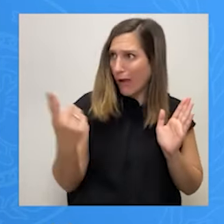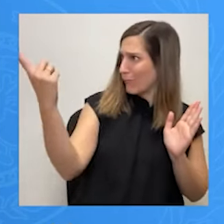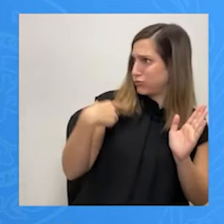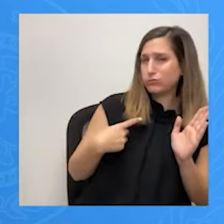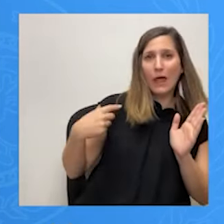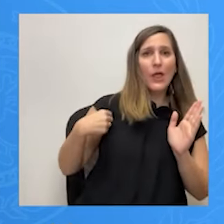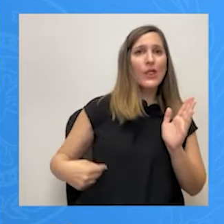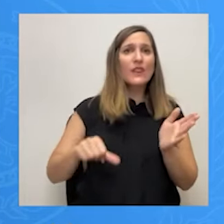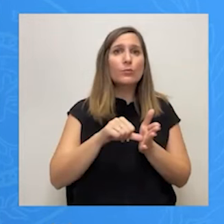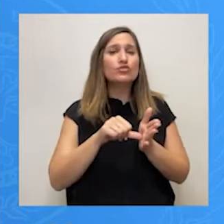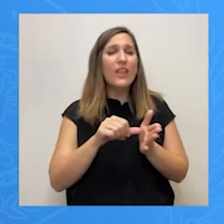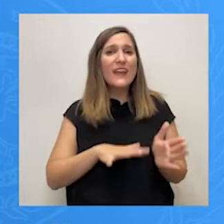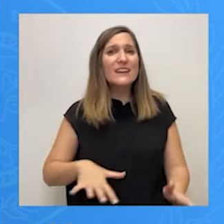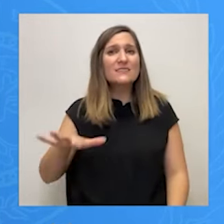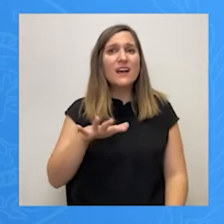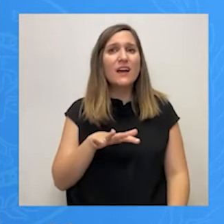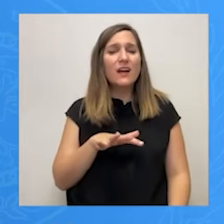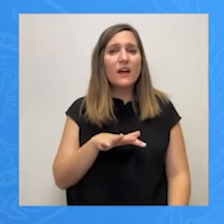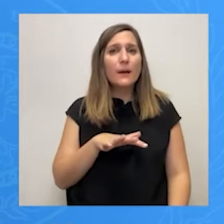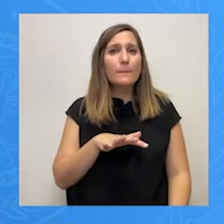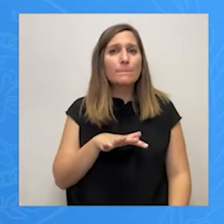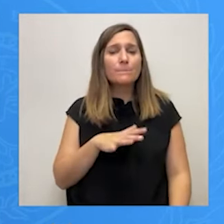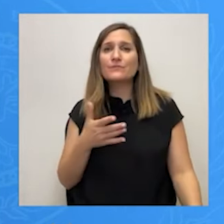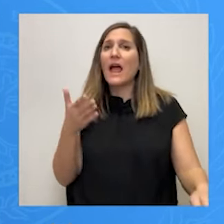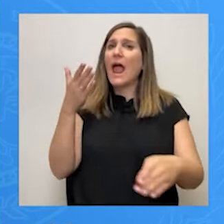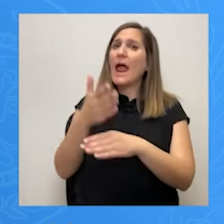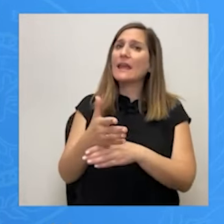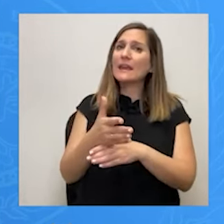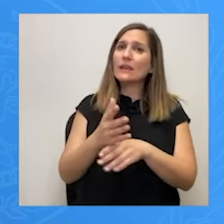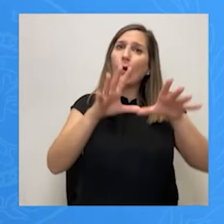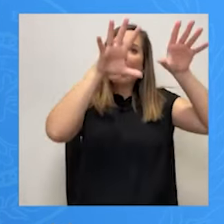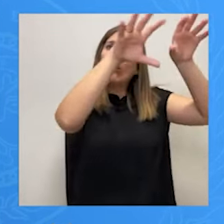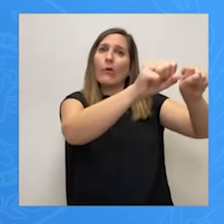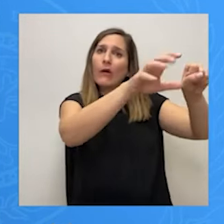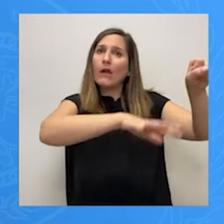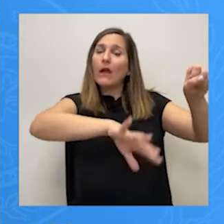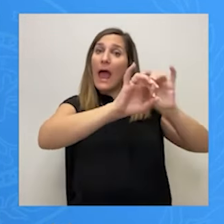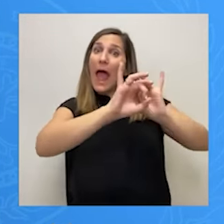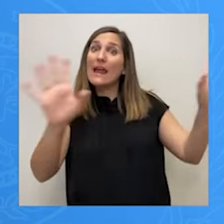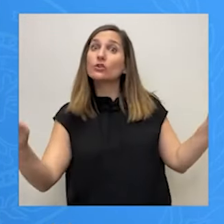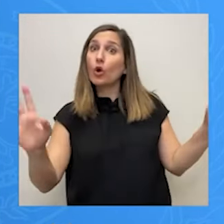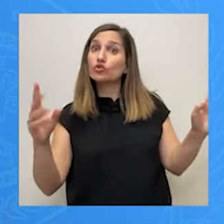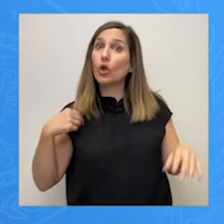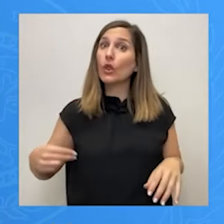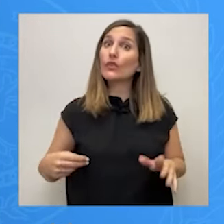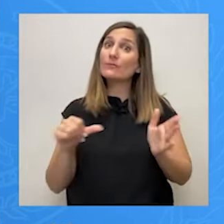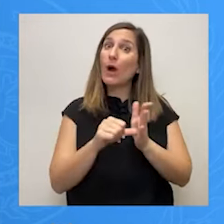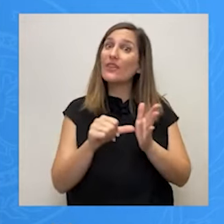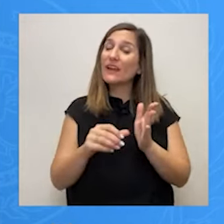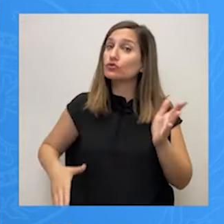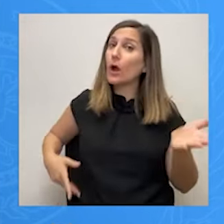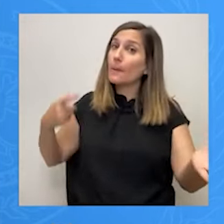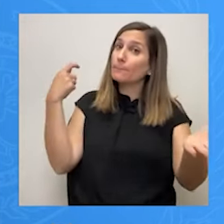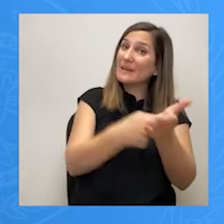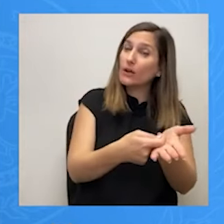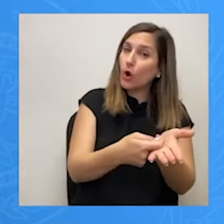νοικιάσει εκτός Δήμου Αθήνας ένα χώρο Να πληρώνει, να δεσμεύεται για τον